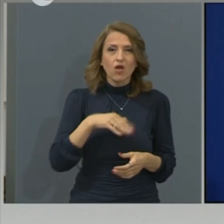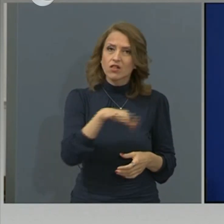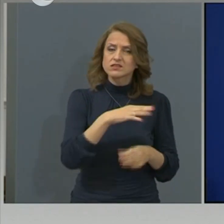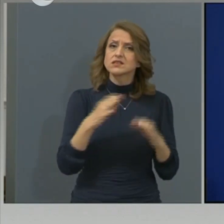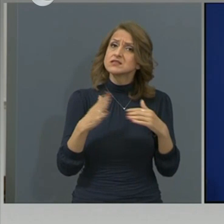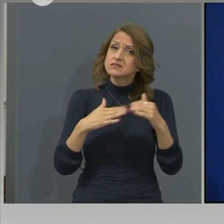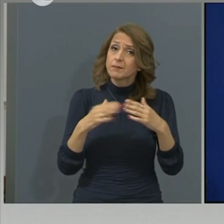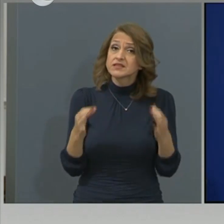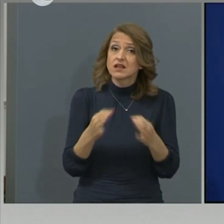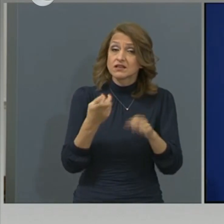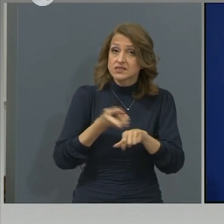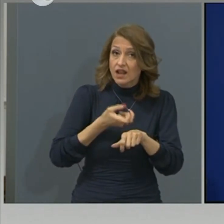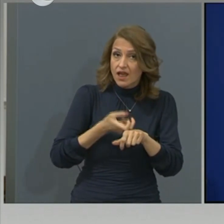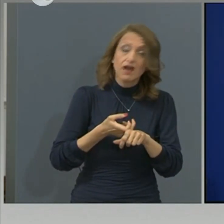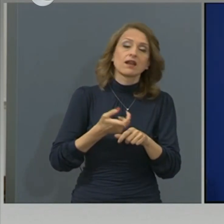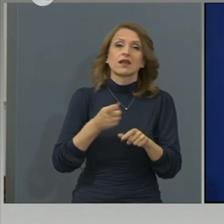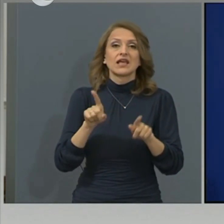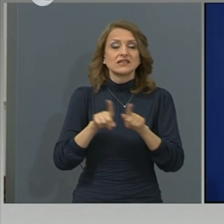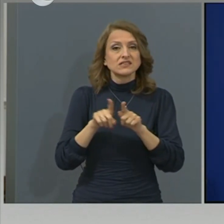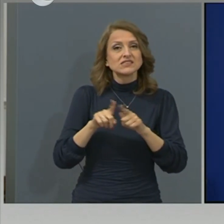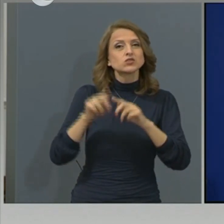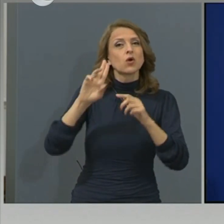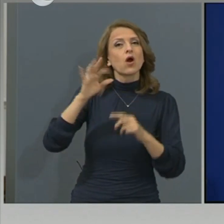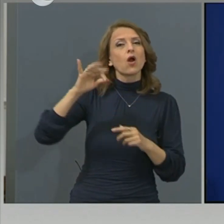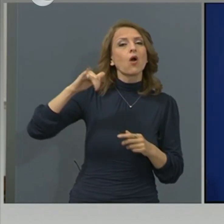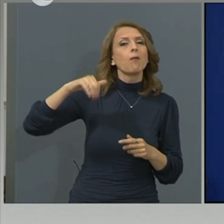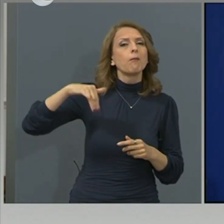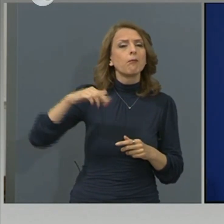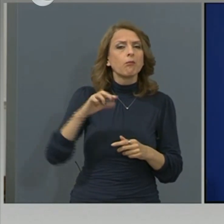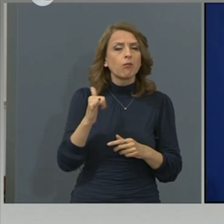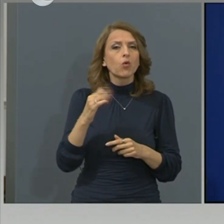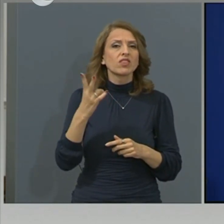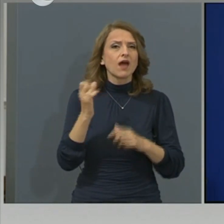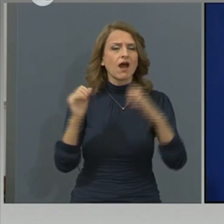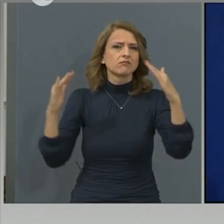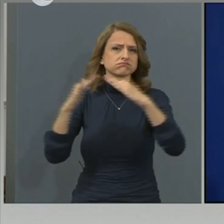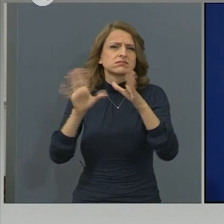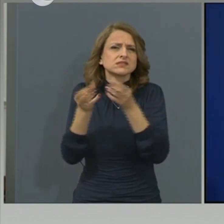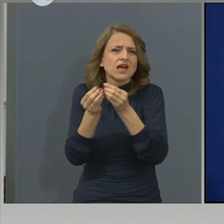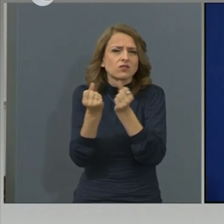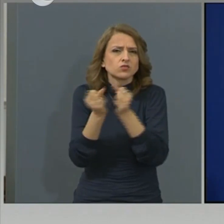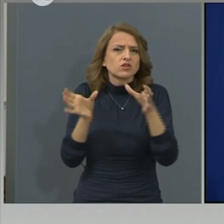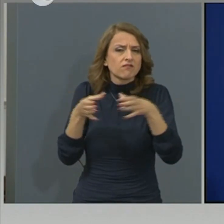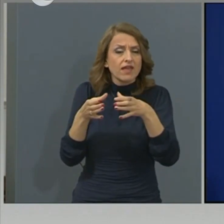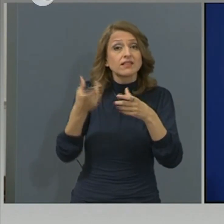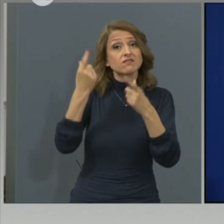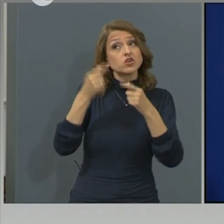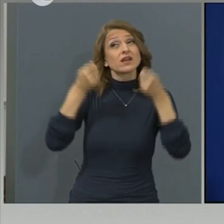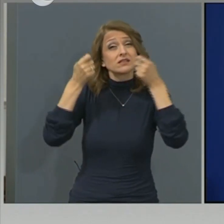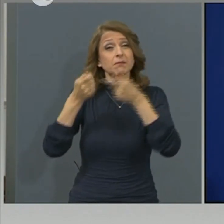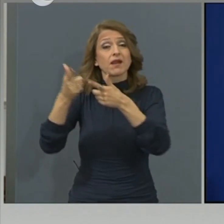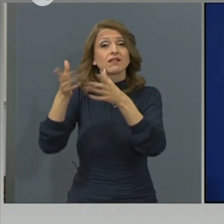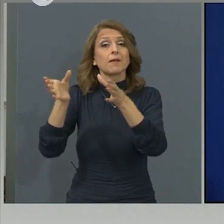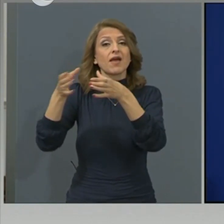лекари, включително и в комуната, която е далеч извън рамките на нормалната София. Изпратихме вчера екип, който ги прегледа и оцени